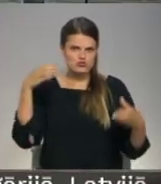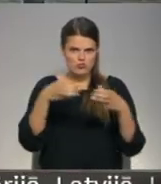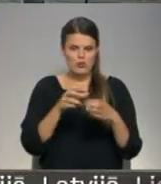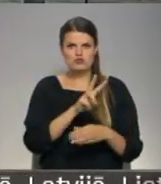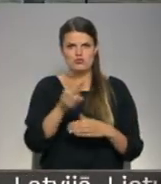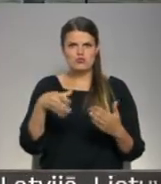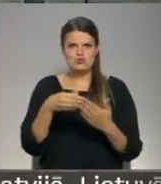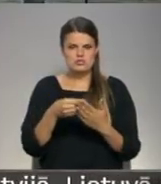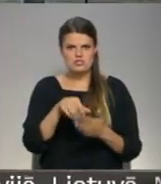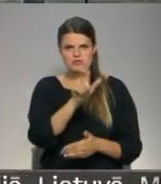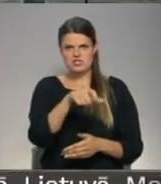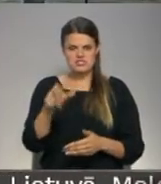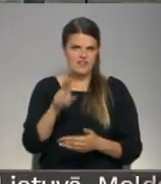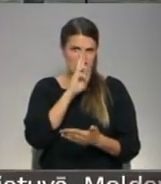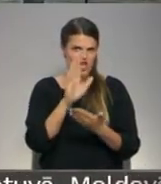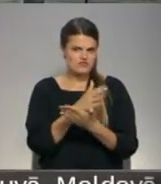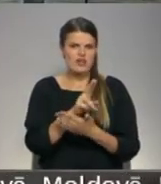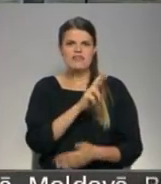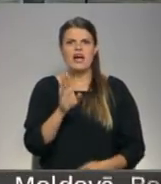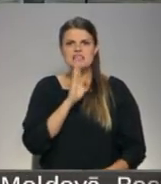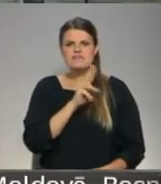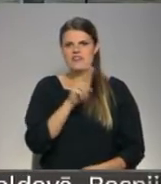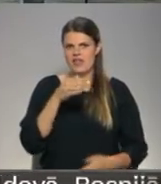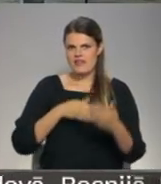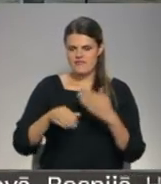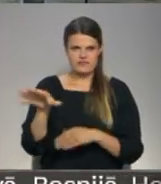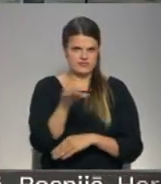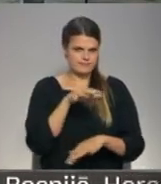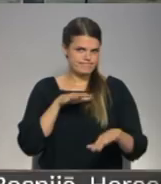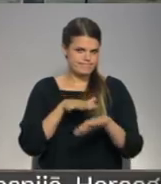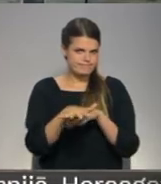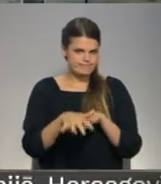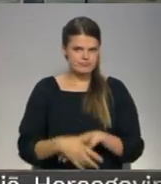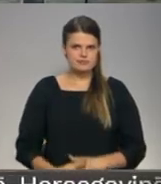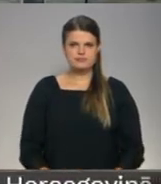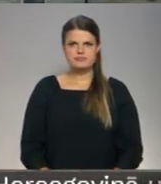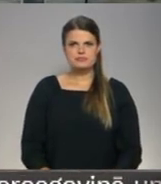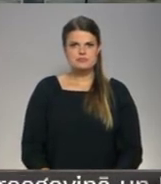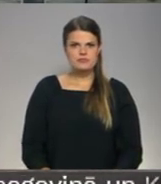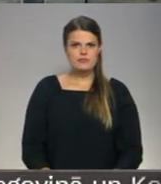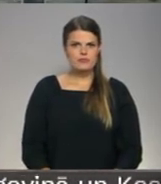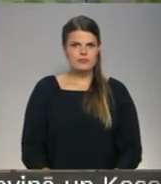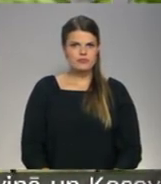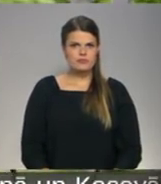jauniešu bars, kurš savus upurs nešķiroja ne sievietes, ne invalīdus. Varāk stāstās Skrūnas TV.